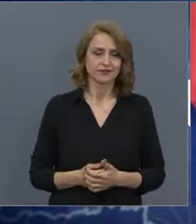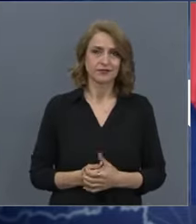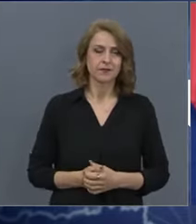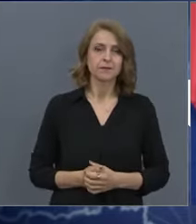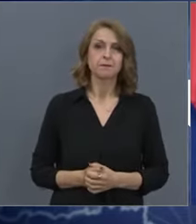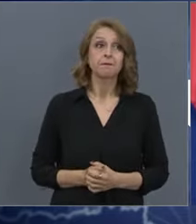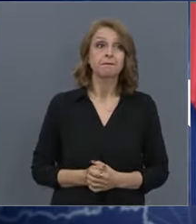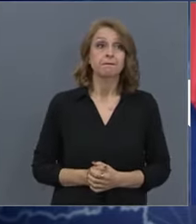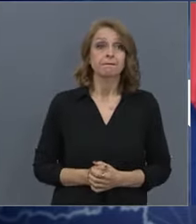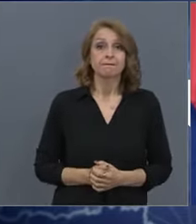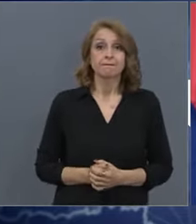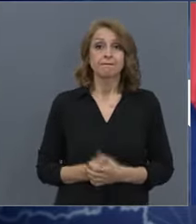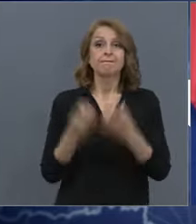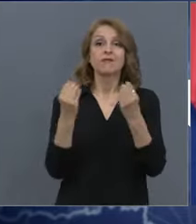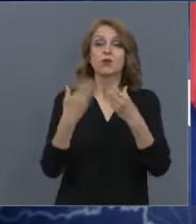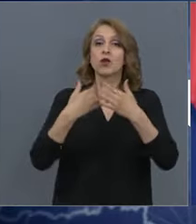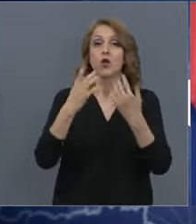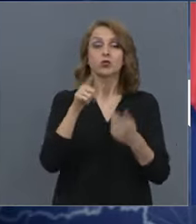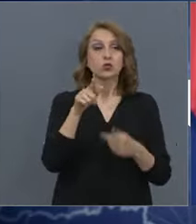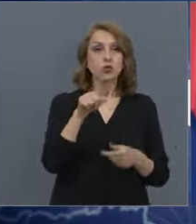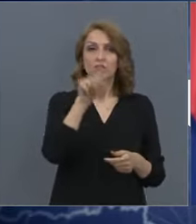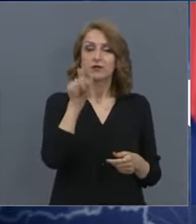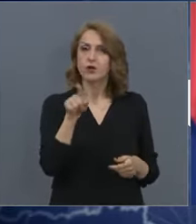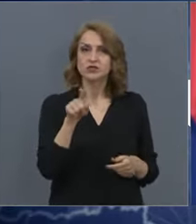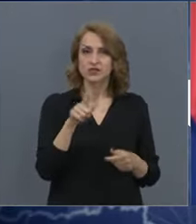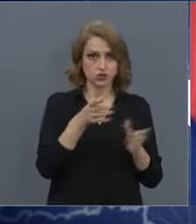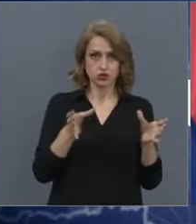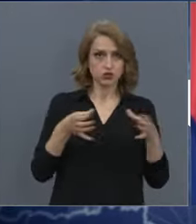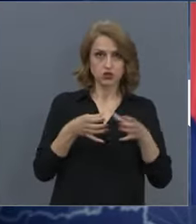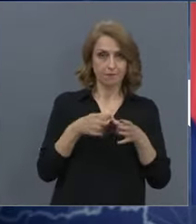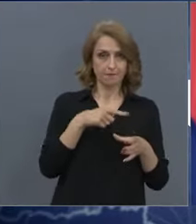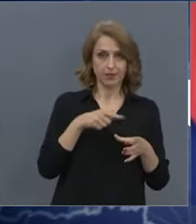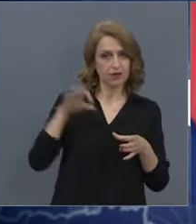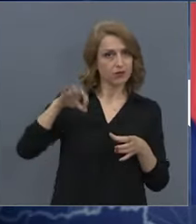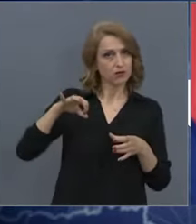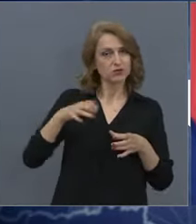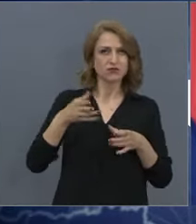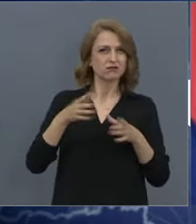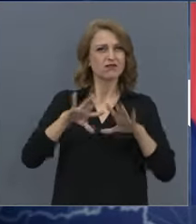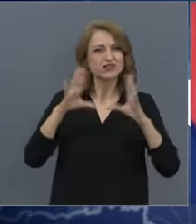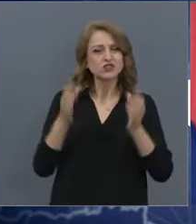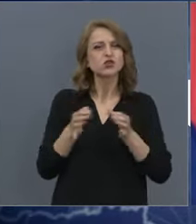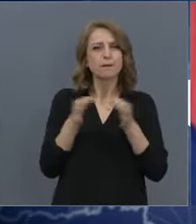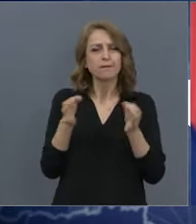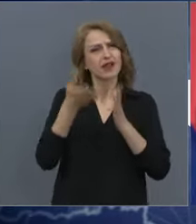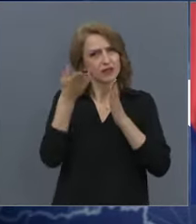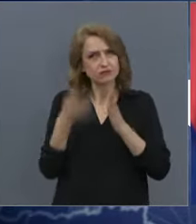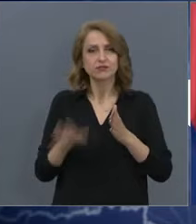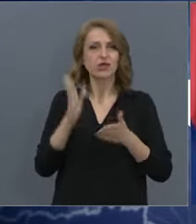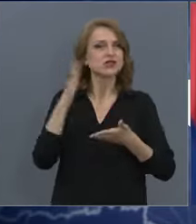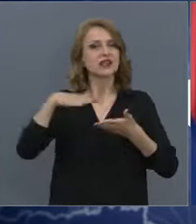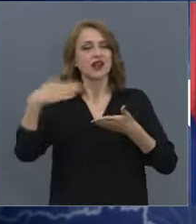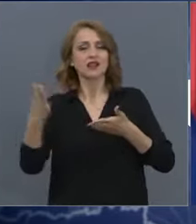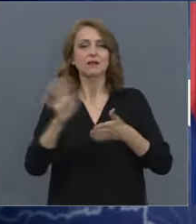Добро утро. Щабът ли препоръча отпадане на всички мерки от 15 юни на сам, на татък и означава ли